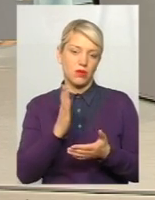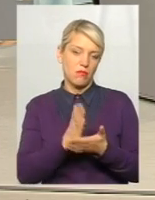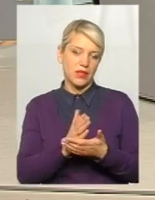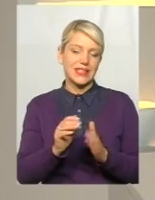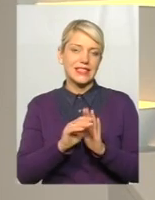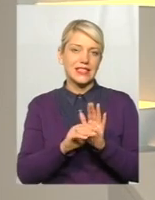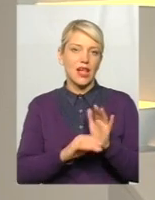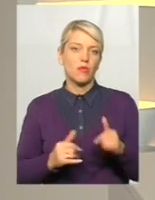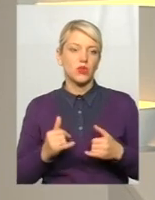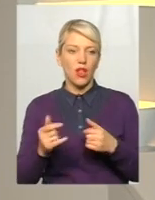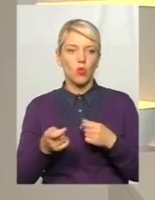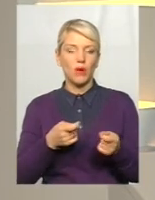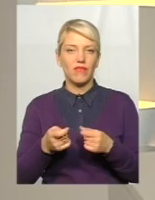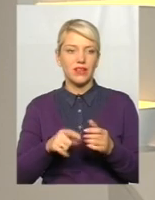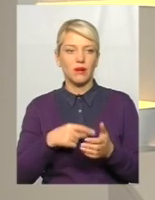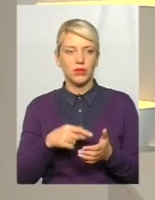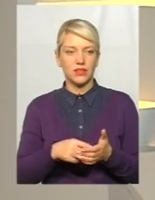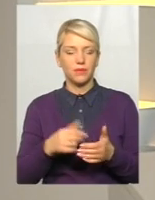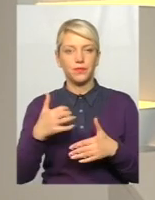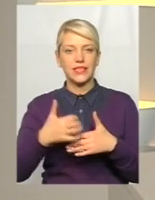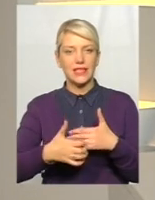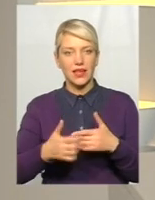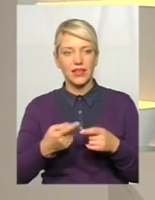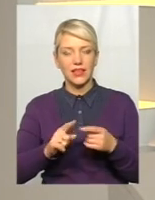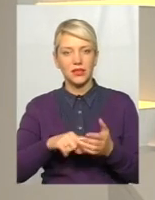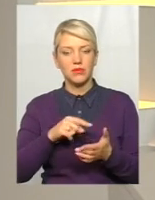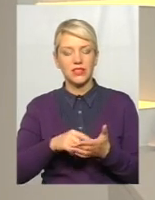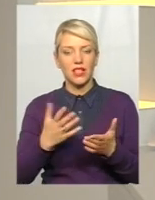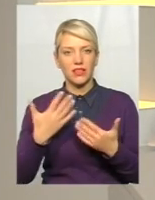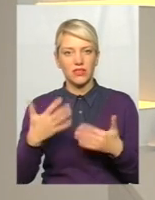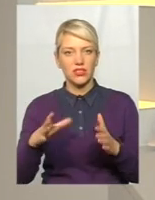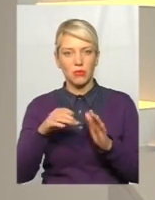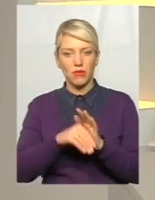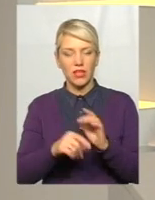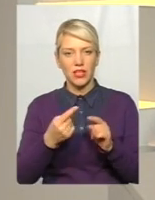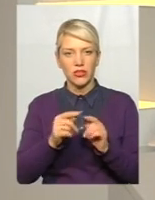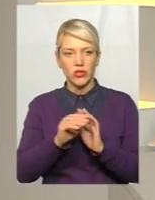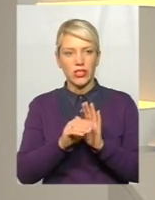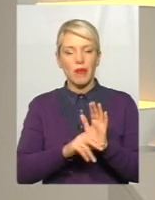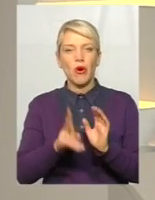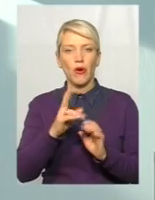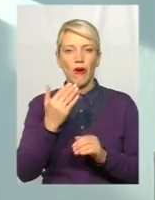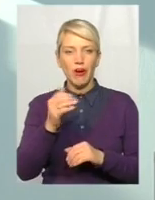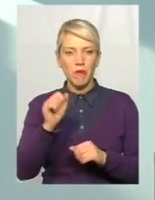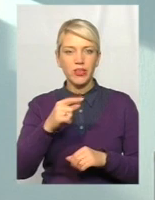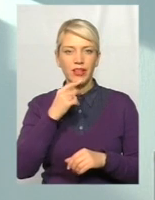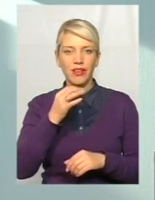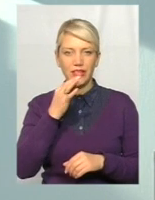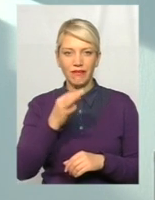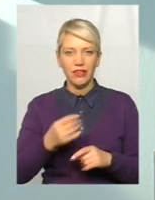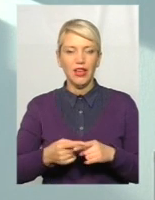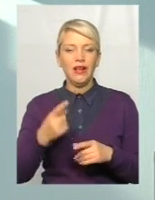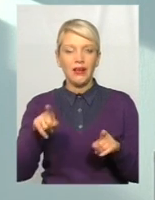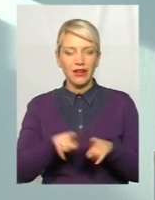містом. А серед тих міст, які вже запровадили цю систему, кого ви можете назвати? Ну, така